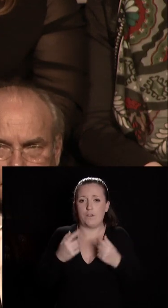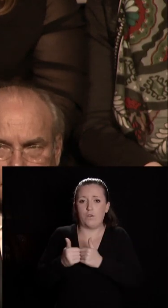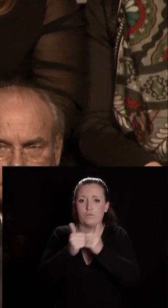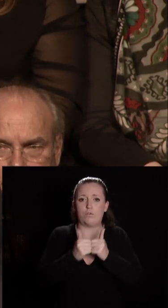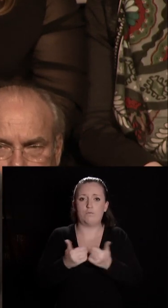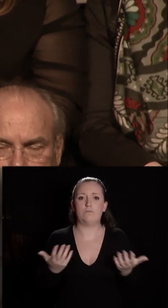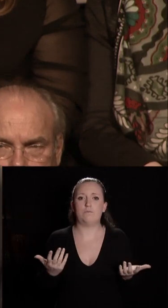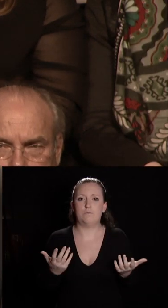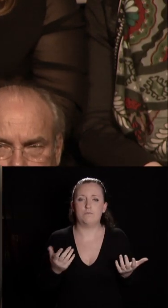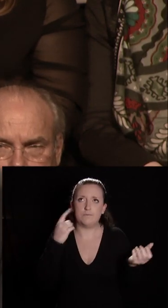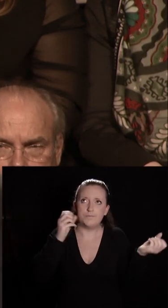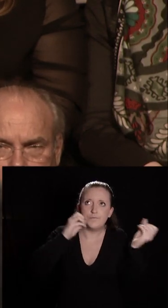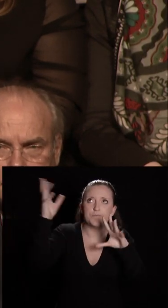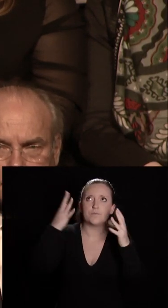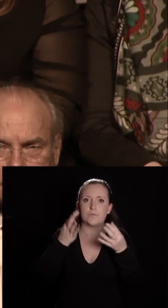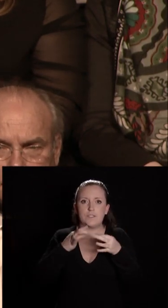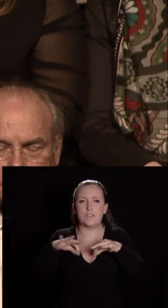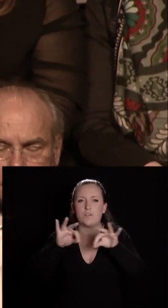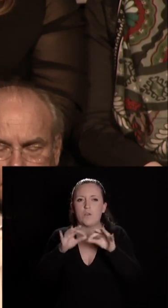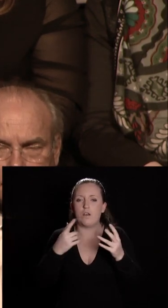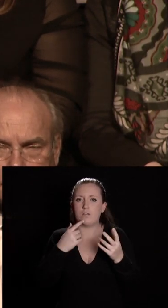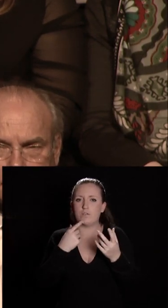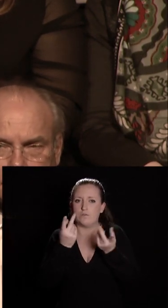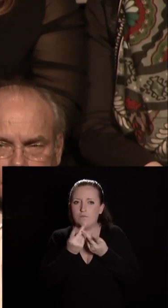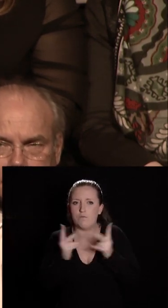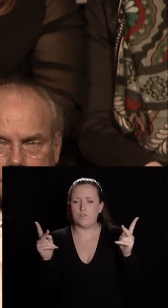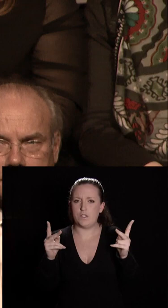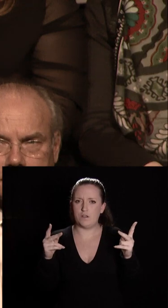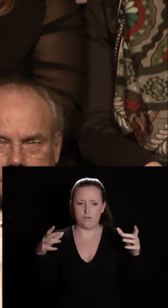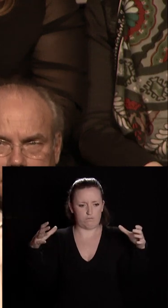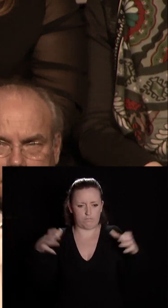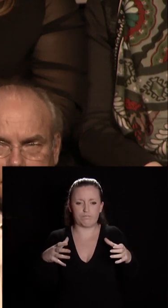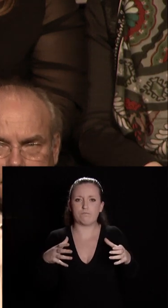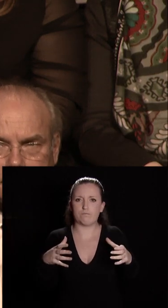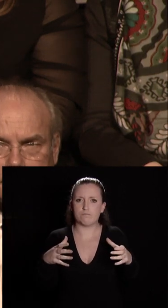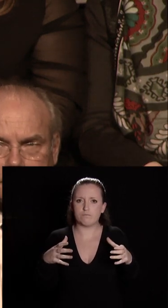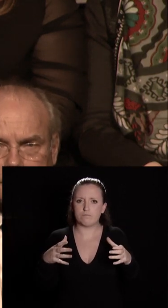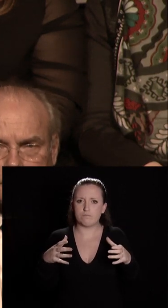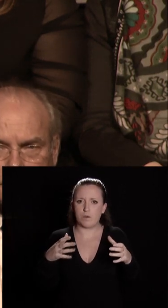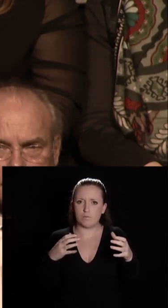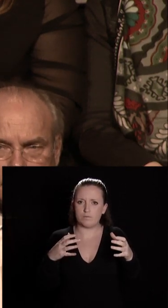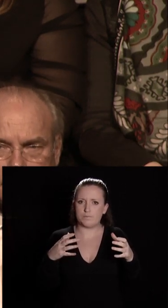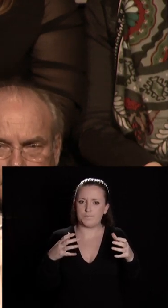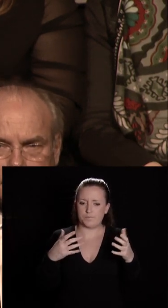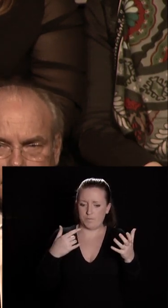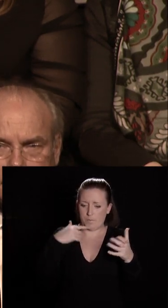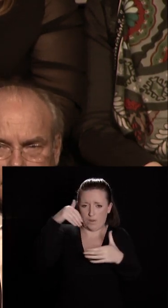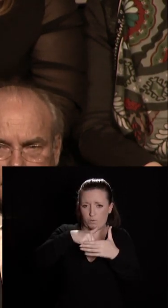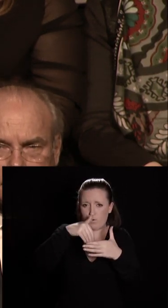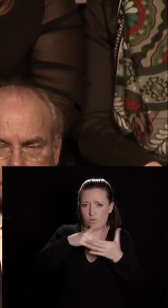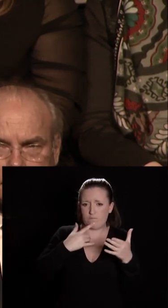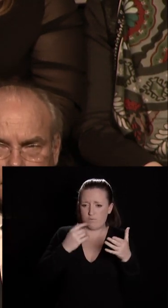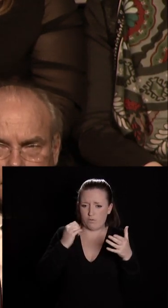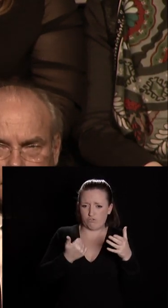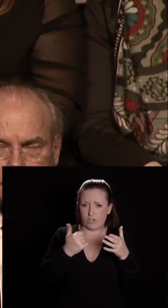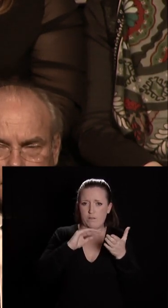avons une vision de notre territoire, celui d'une ville plus dense. Oui, d'une ville plus dense. dans laquelle, pour chaque